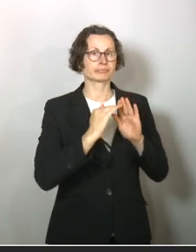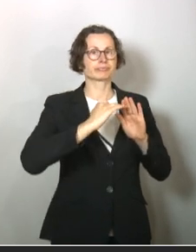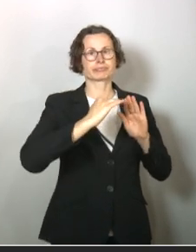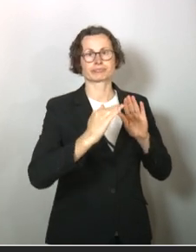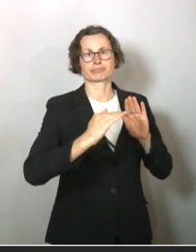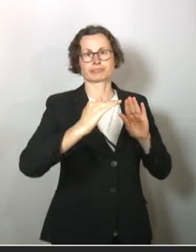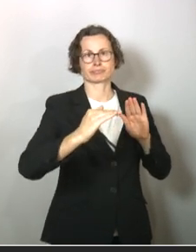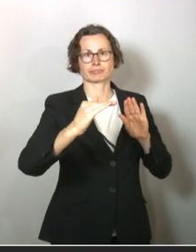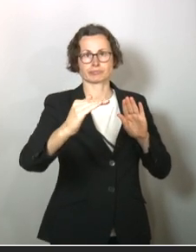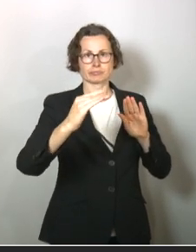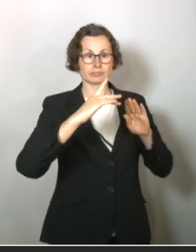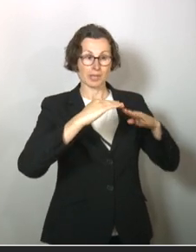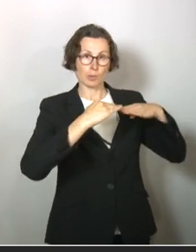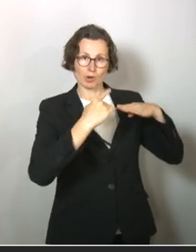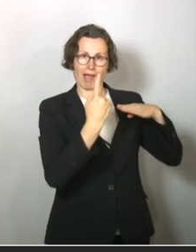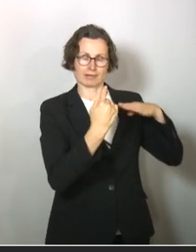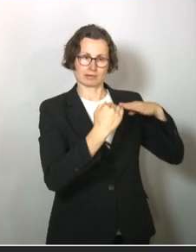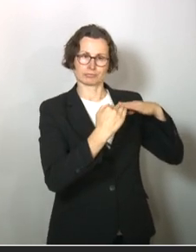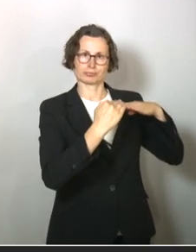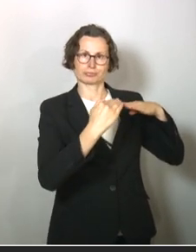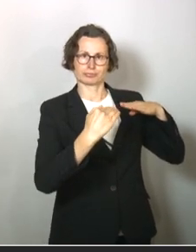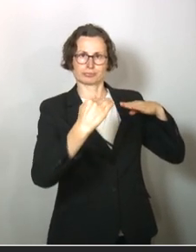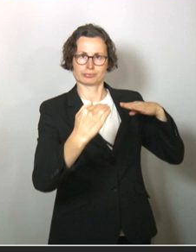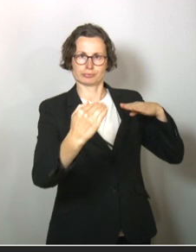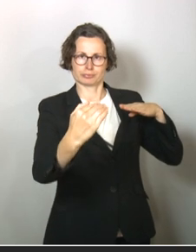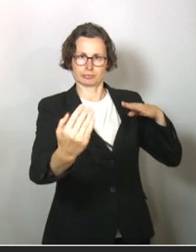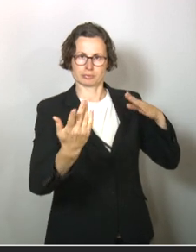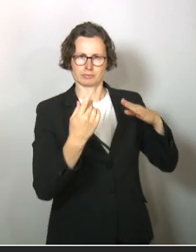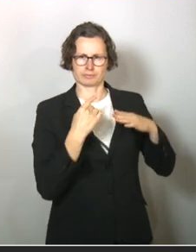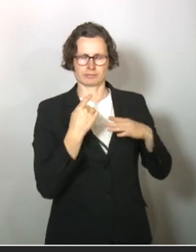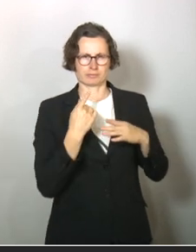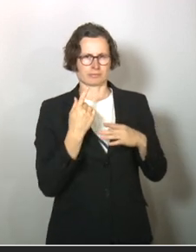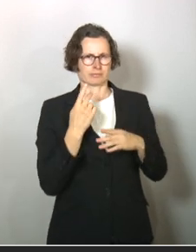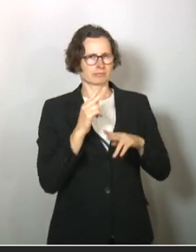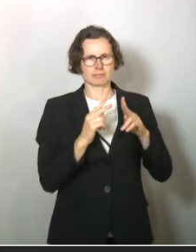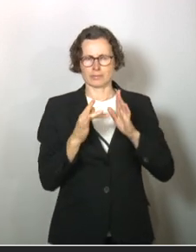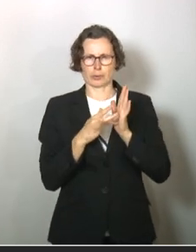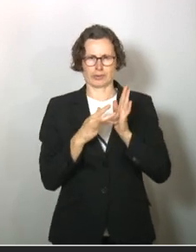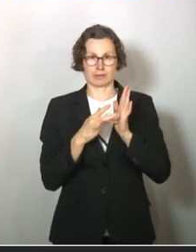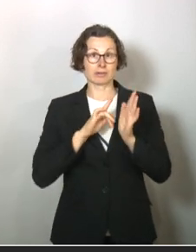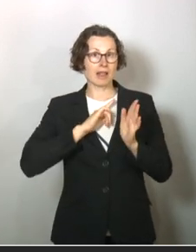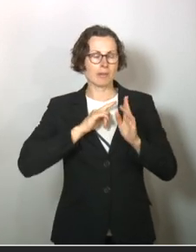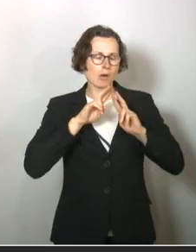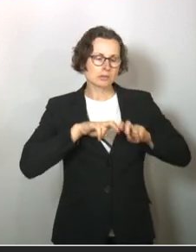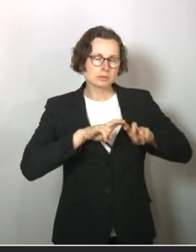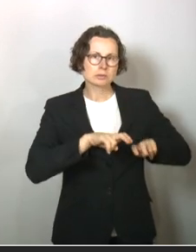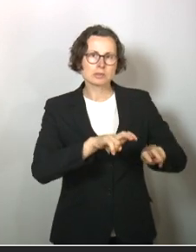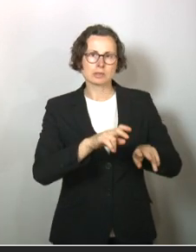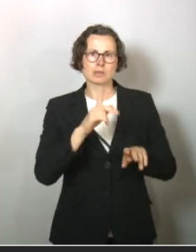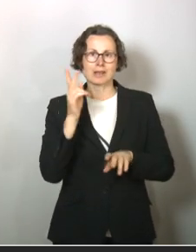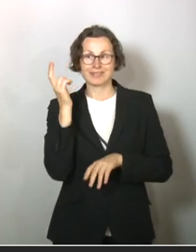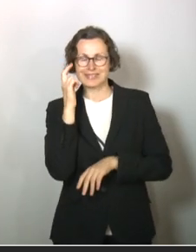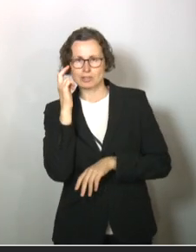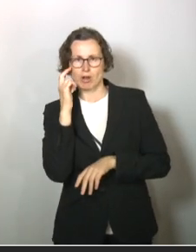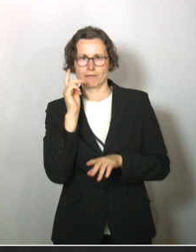vorher unter eins und blieb unter eins. Da gibt es alle mögliche Rabulistik. Ich habe mir das angeschaut, bis hin in die